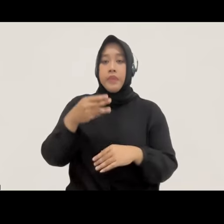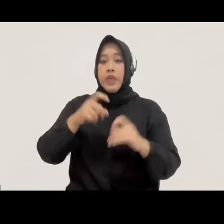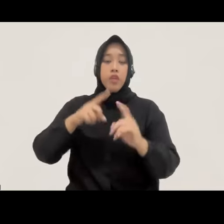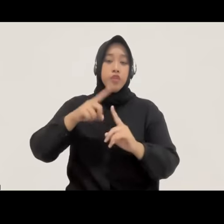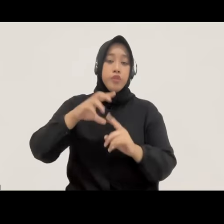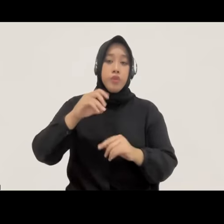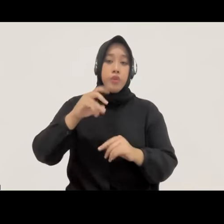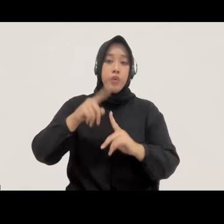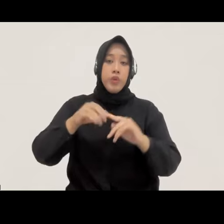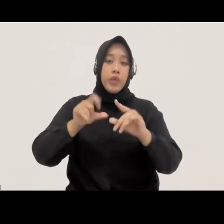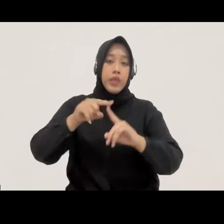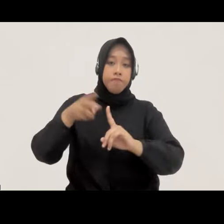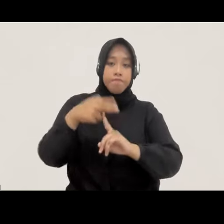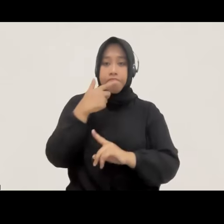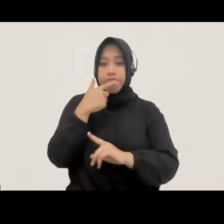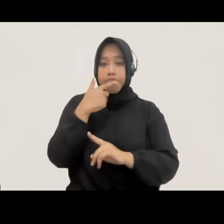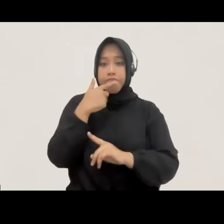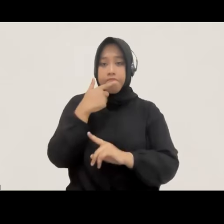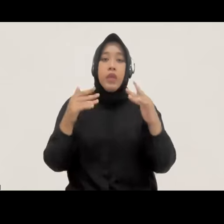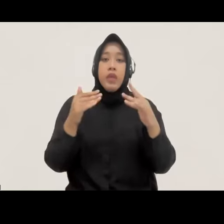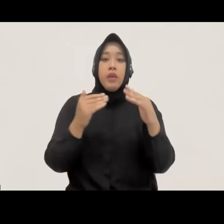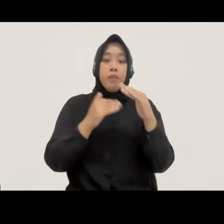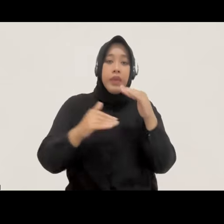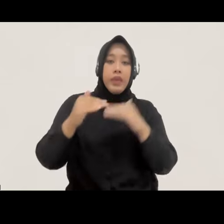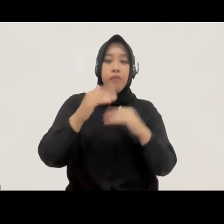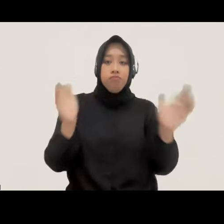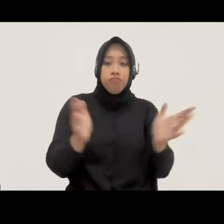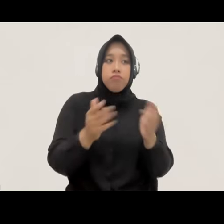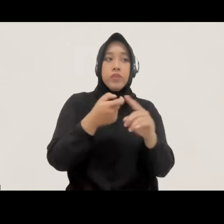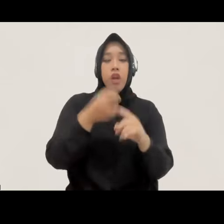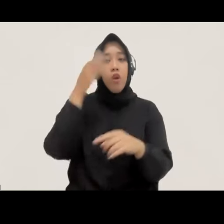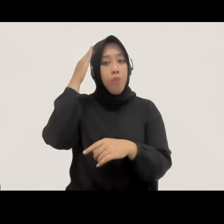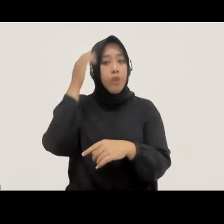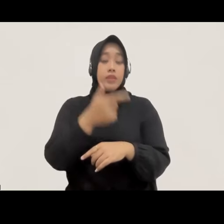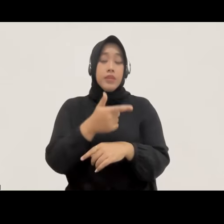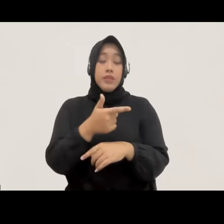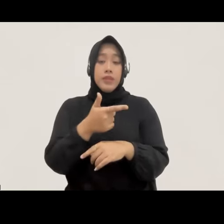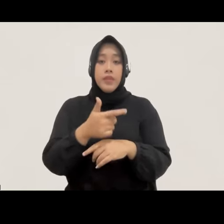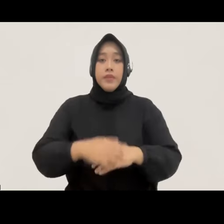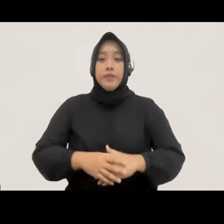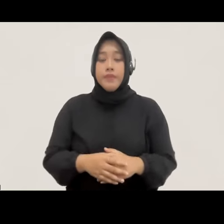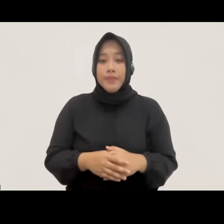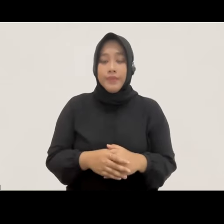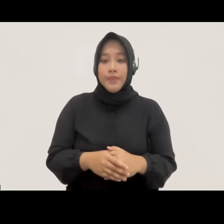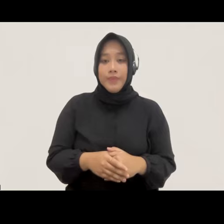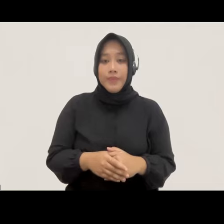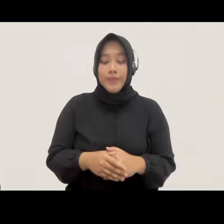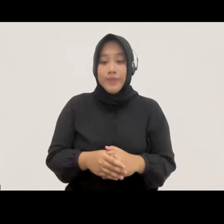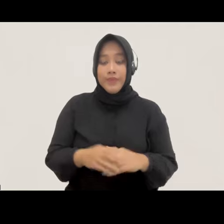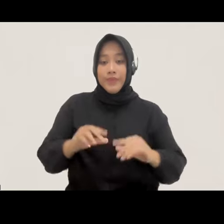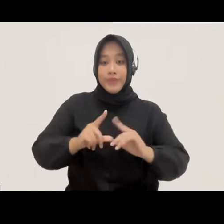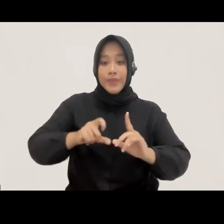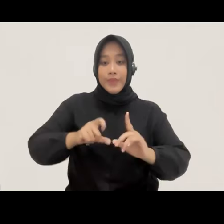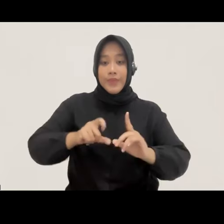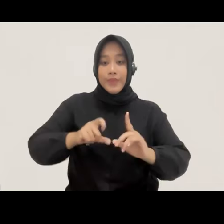legislatif menjadi penting, meningkatkan kesedaran dari polisi sebagai aktor aktif dalam